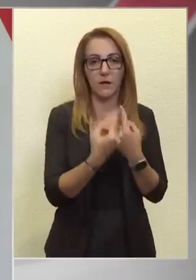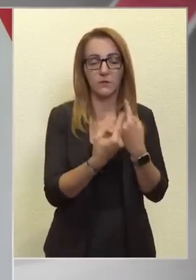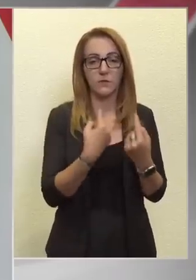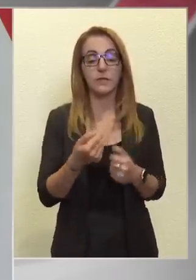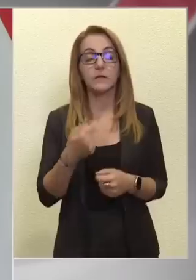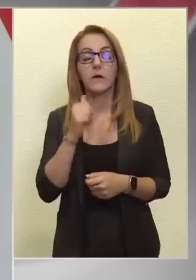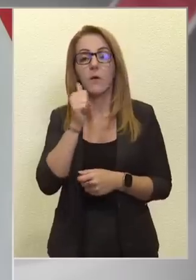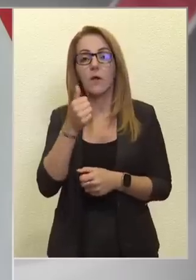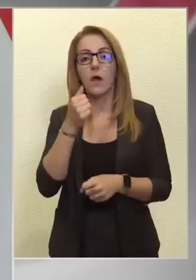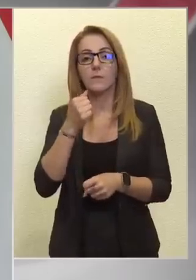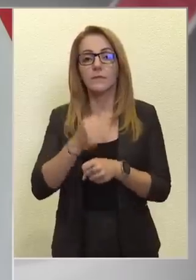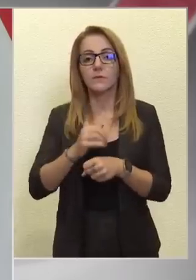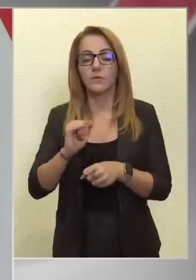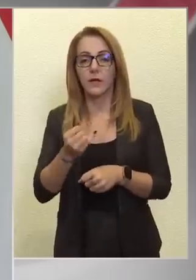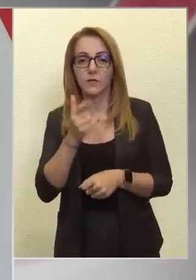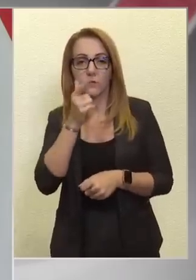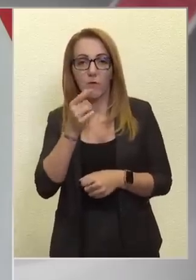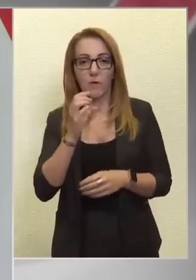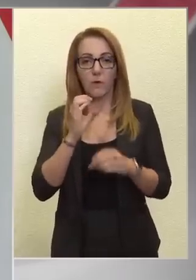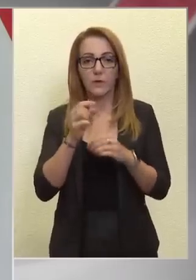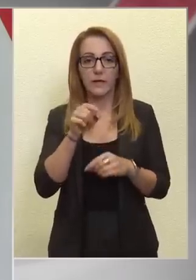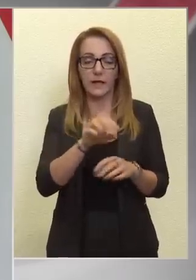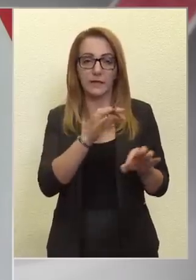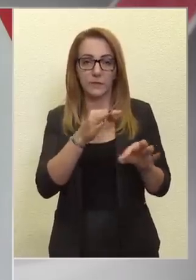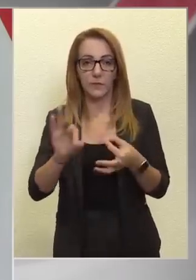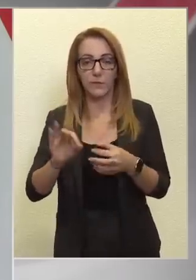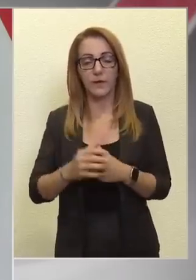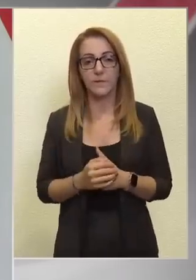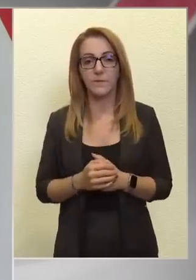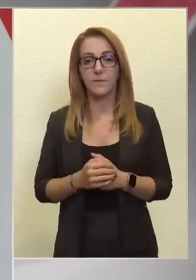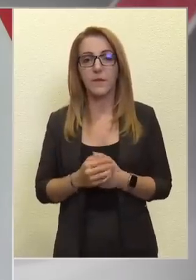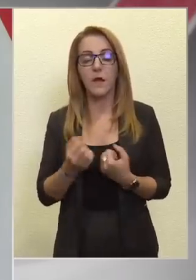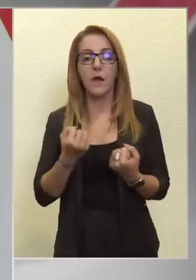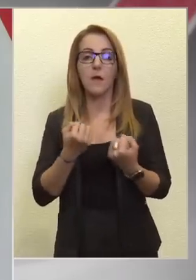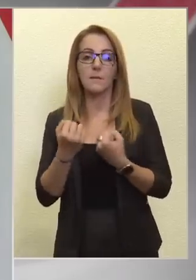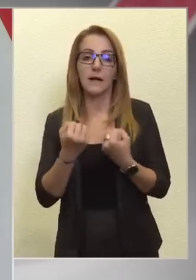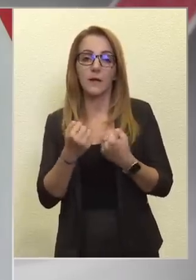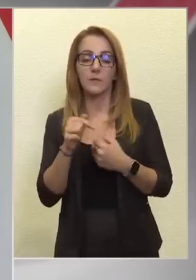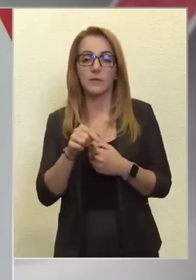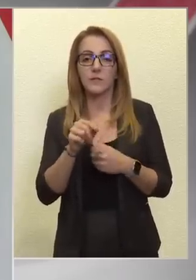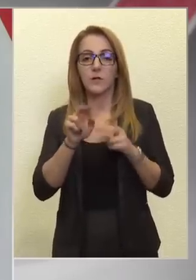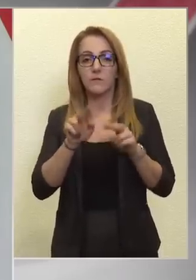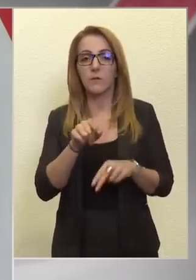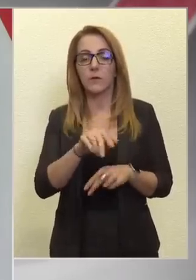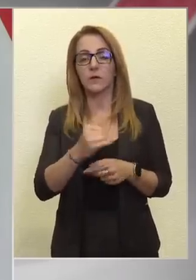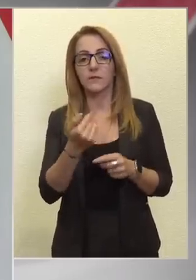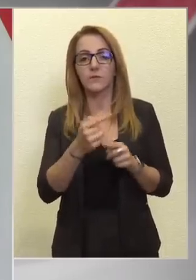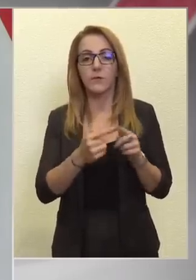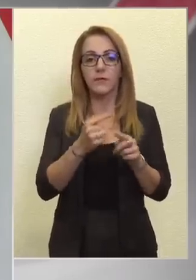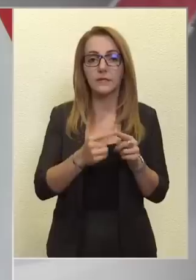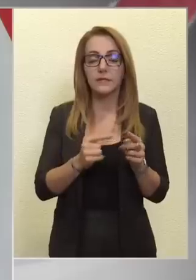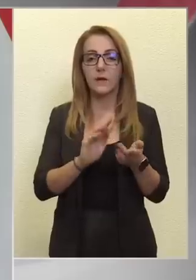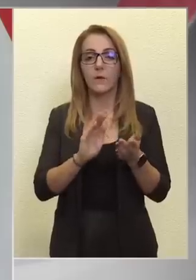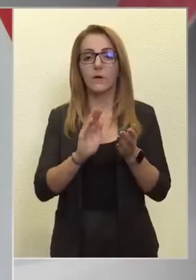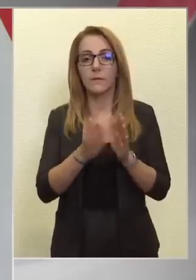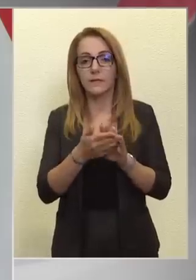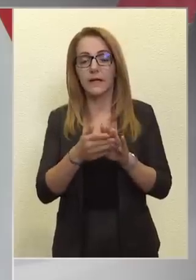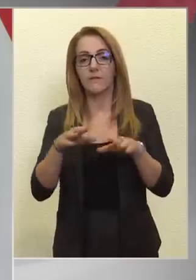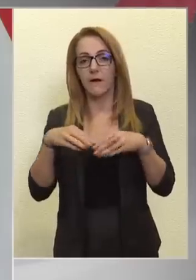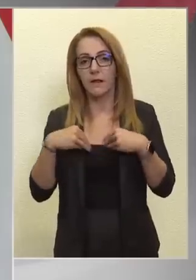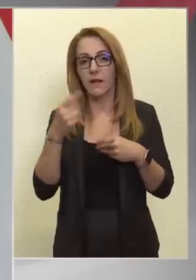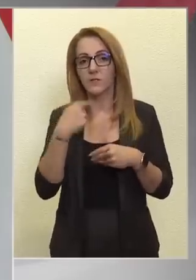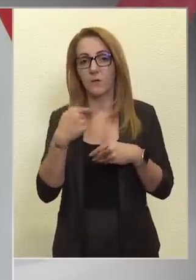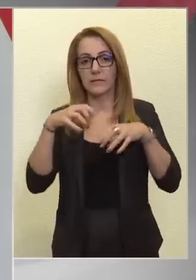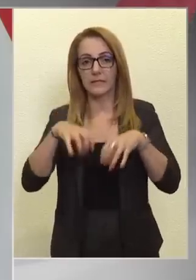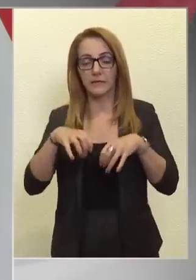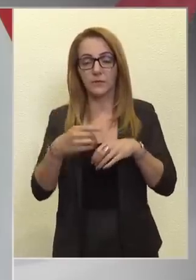Holnap a bizottság is kommunikálni fog ebben az ügyben. A megállapodásnak valóban az is része, hogy mindazokat a vállalásokat, amelyeket